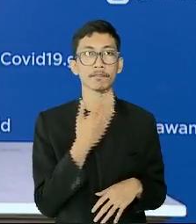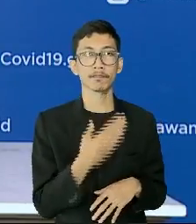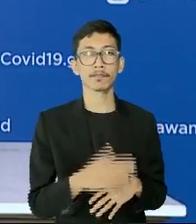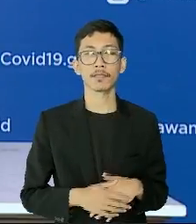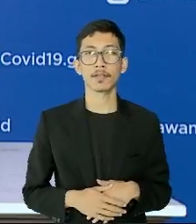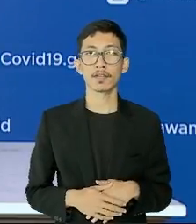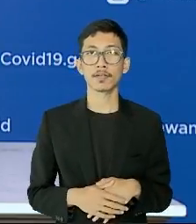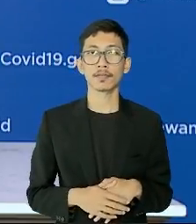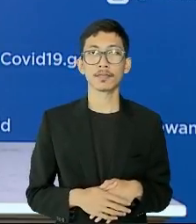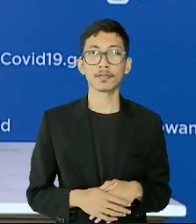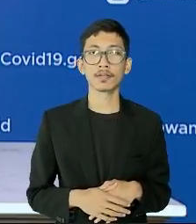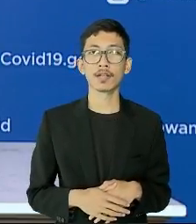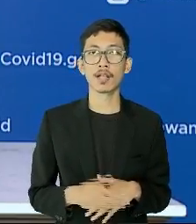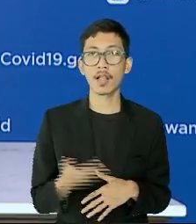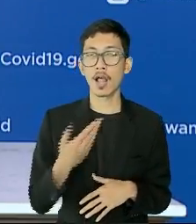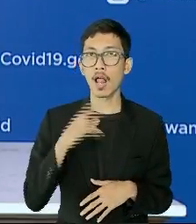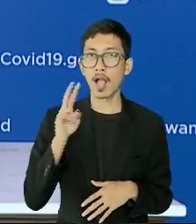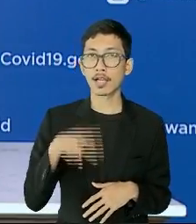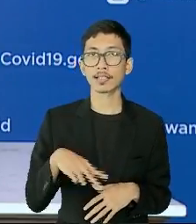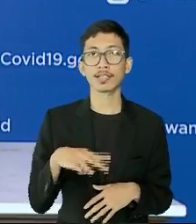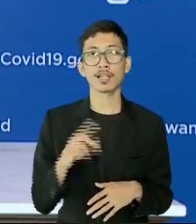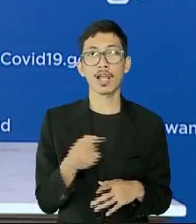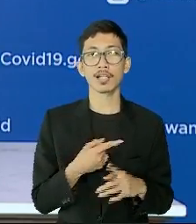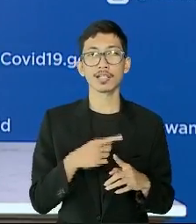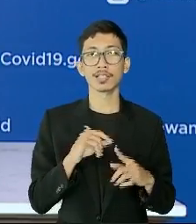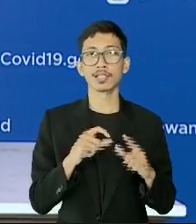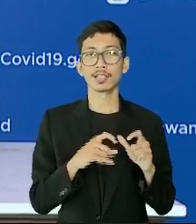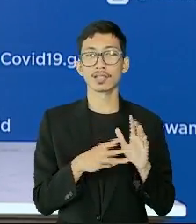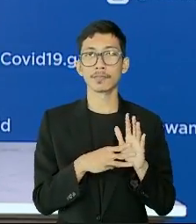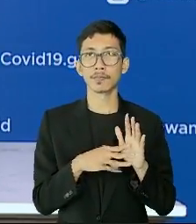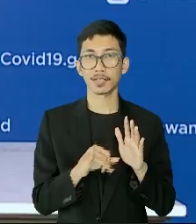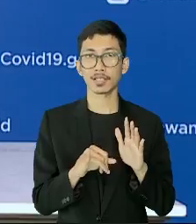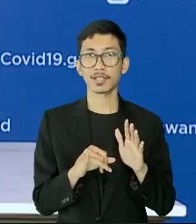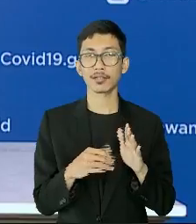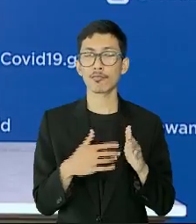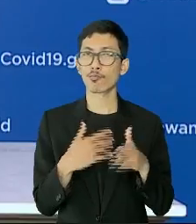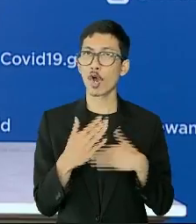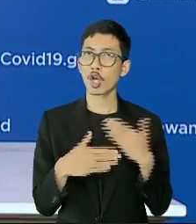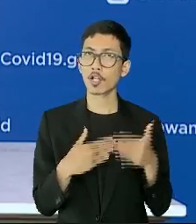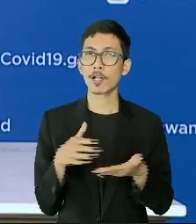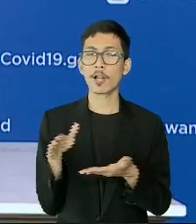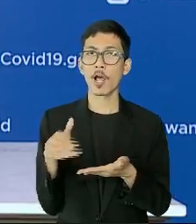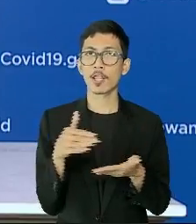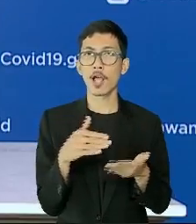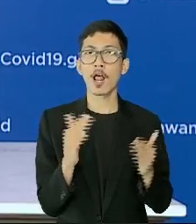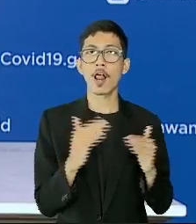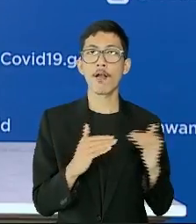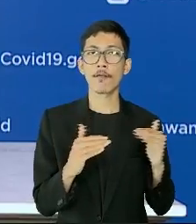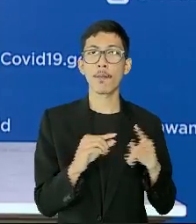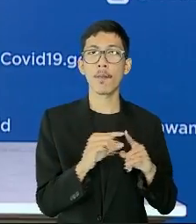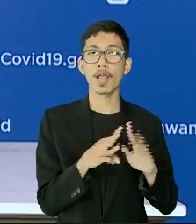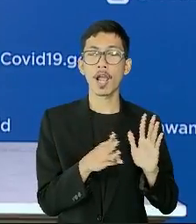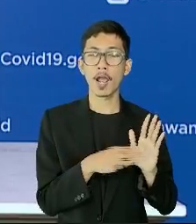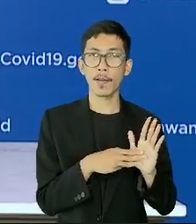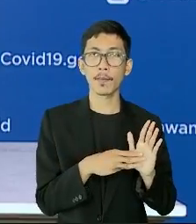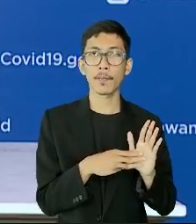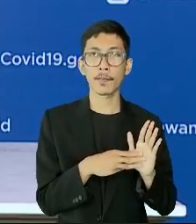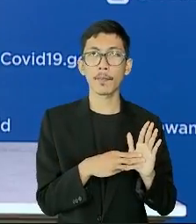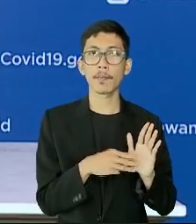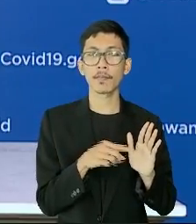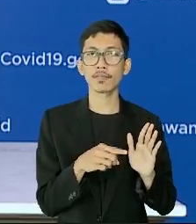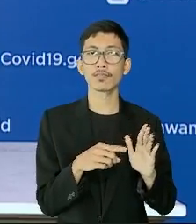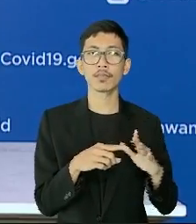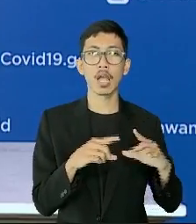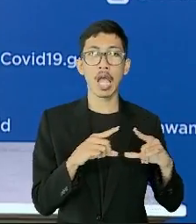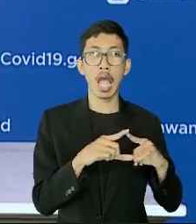Ismi Nikkei Asia. Apakah pemrosesan data untuk menetapkan level PPKM setiap minggunya menggunakan artificial